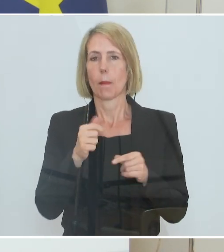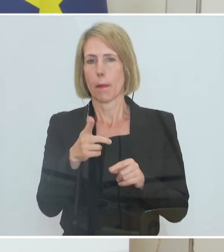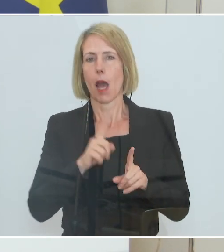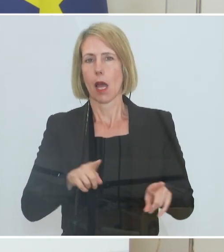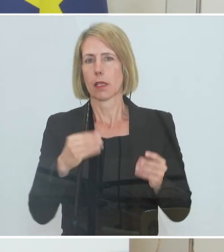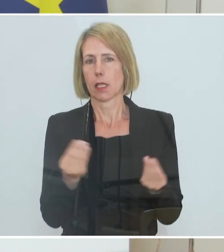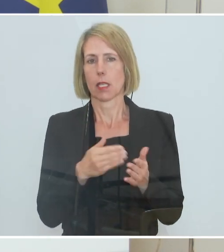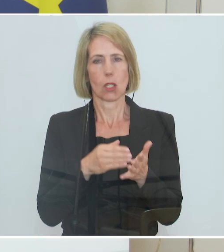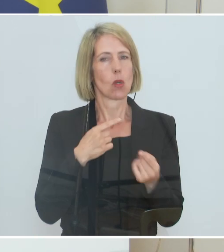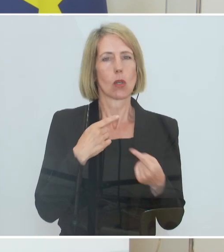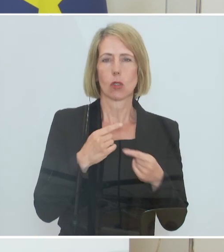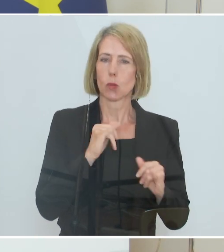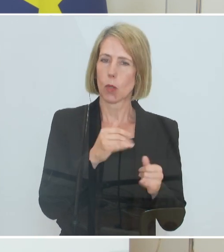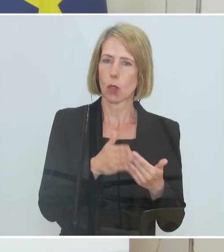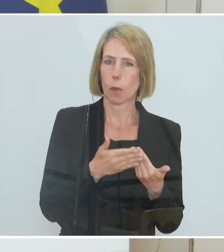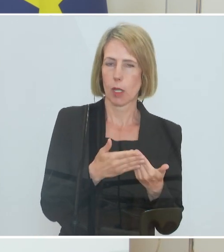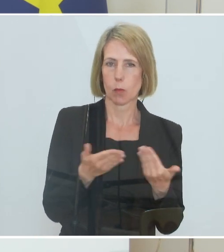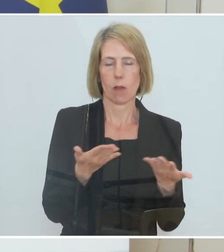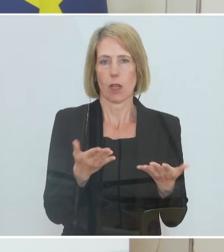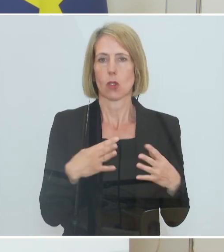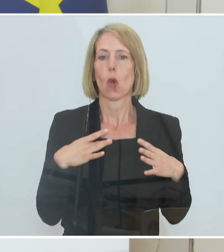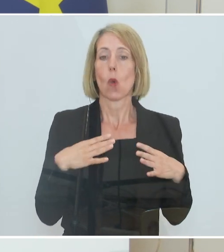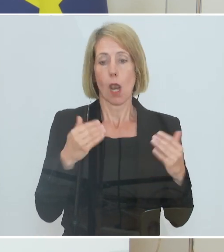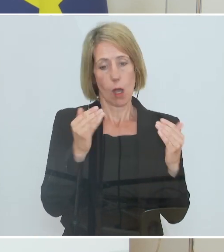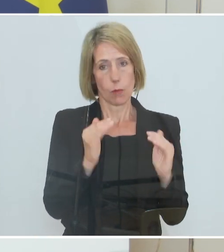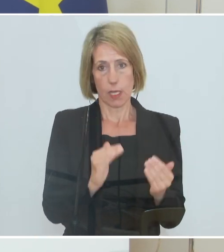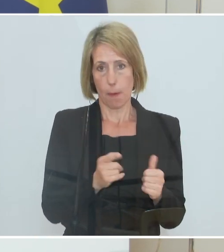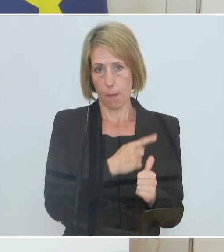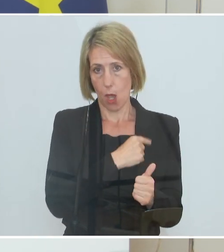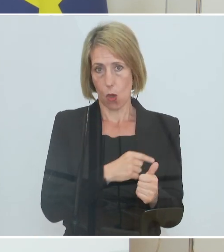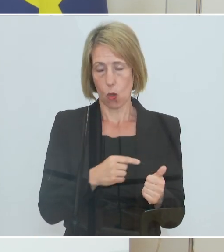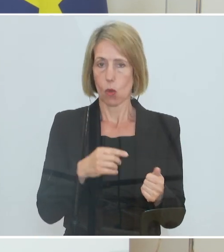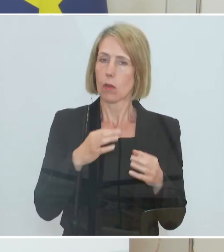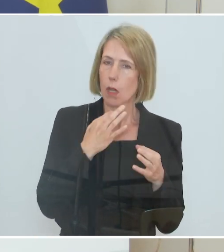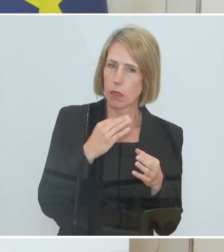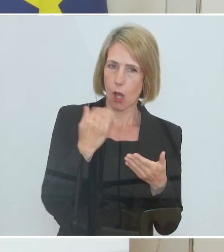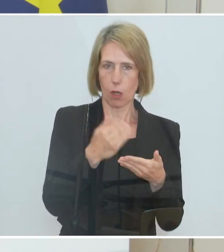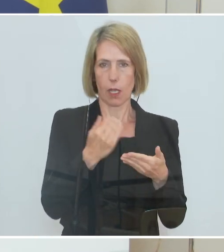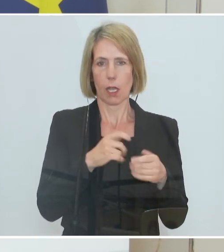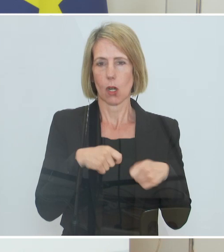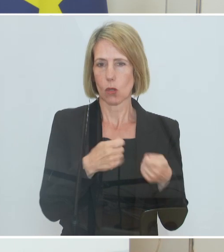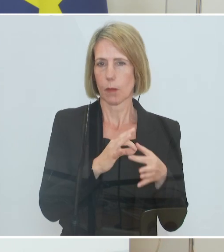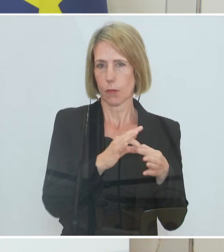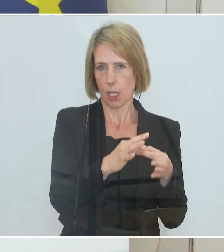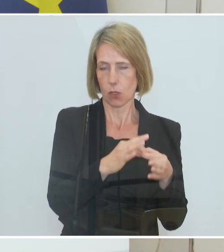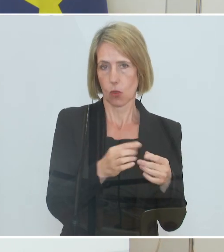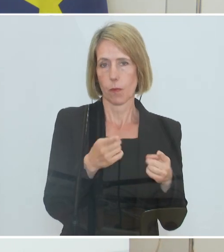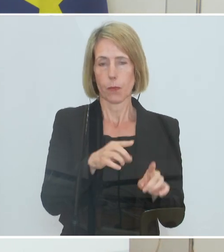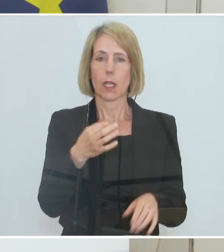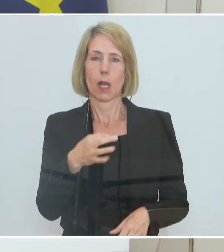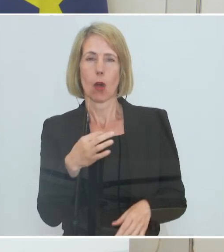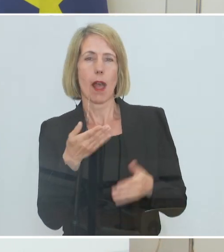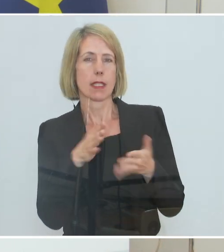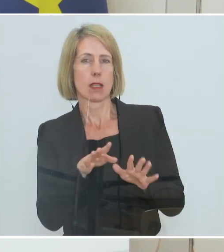Es ist zum Beispiel über den Urlaubsabbau gesprochen worden. Da gibt es detaillierte Regelungen. Es gibt auch im Einzelfall die Möglichkeit,